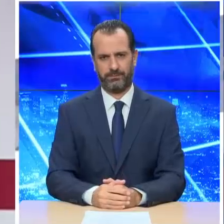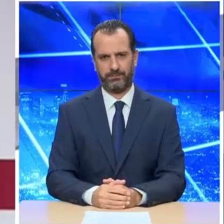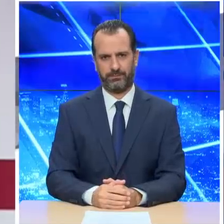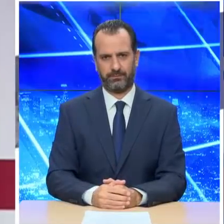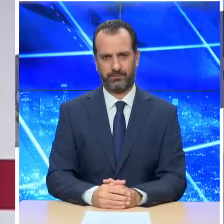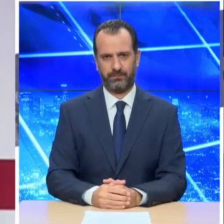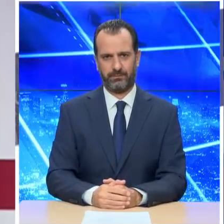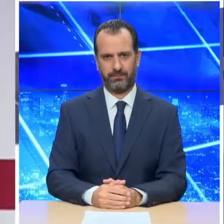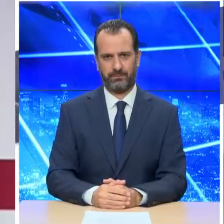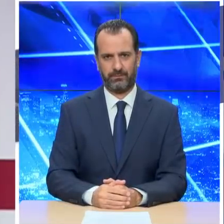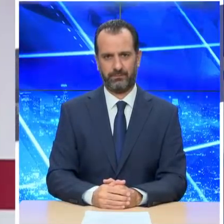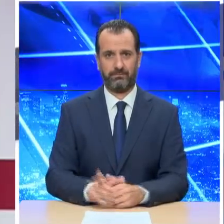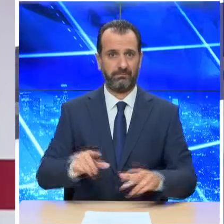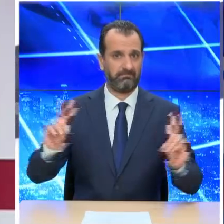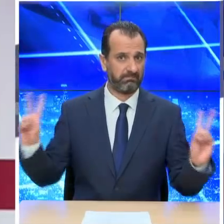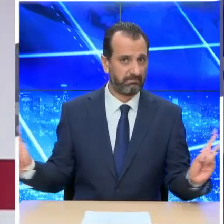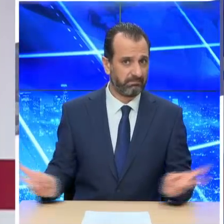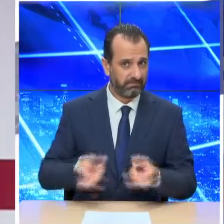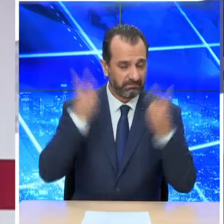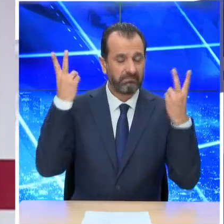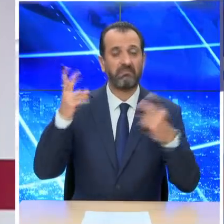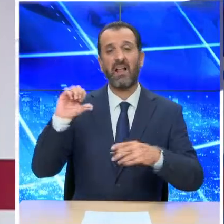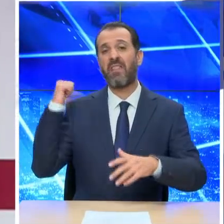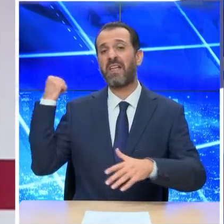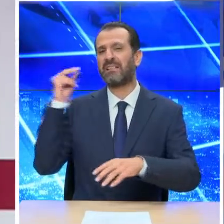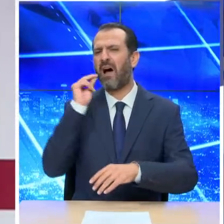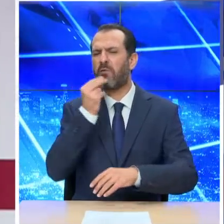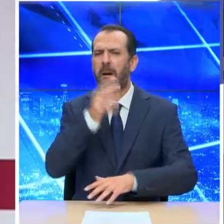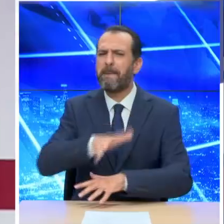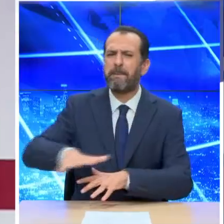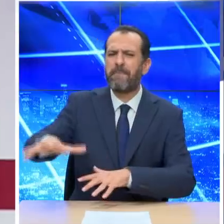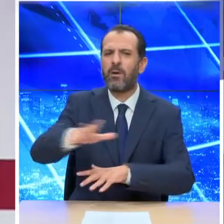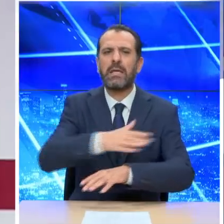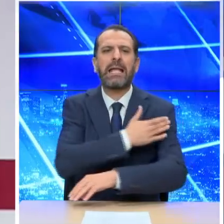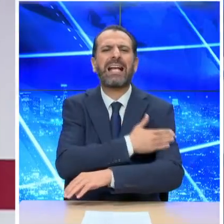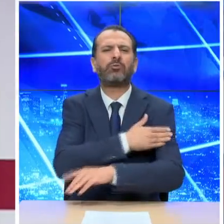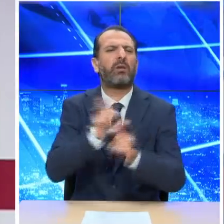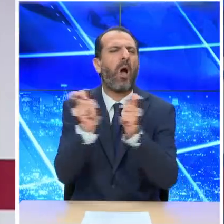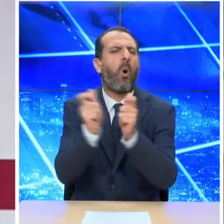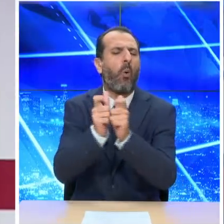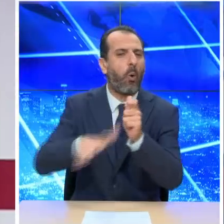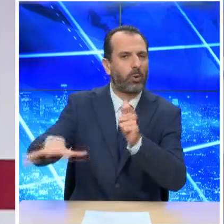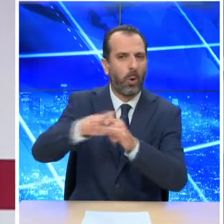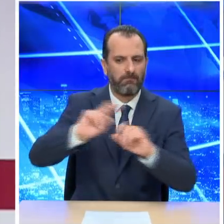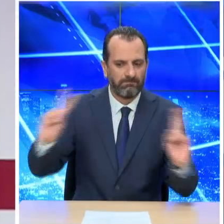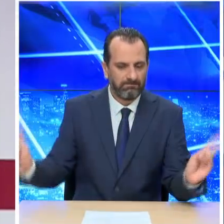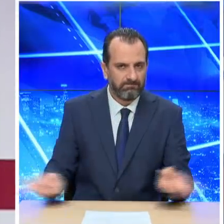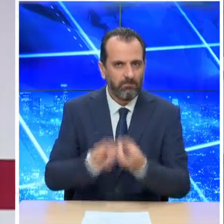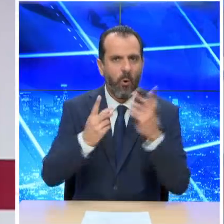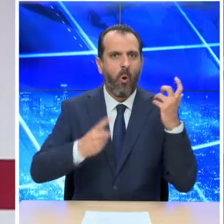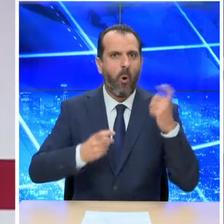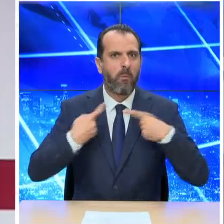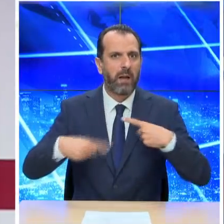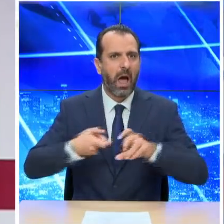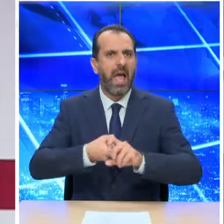Σημαντική ποσότητα όπλων και πυρομαχικών εντόπισαν χθες αργά το απόγευμα άνδρες της αστυνομικής διεύθυνσης Καστοριάς Χειροβομβίδες,